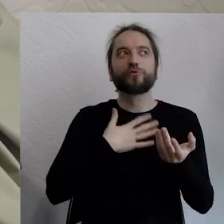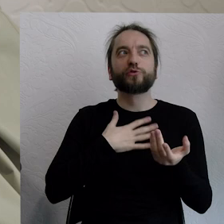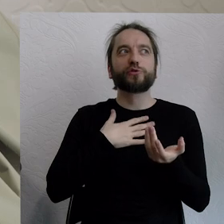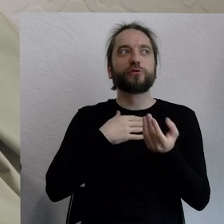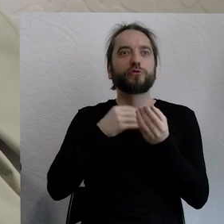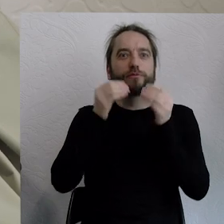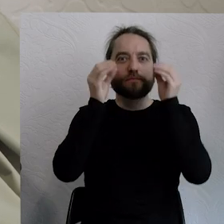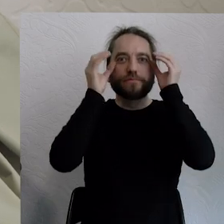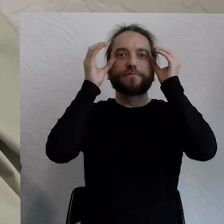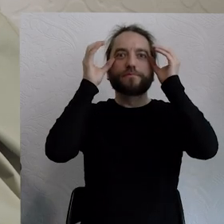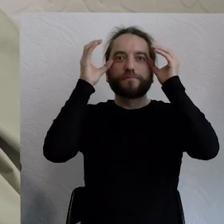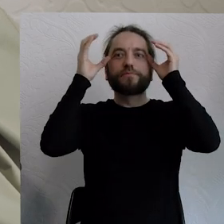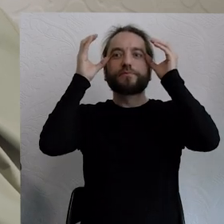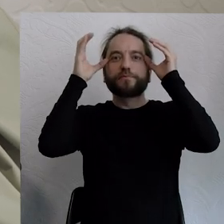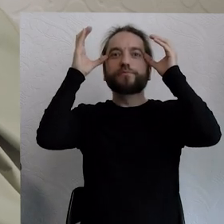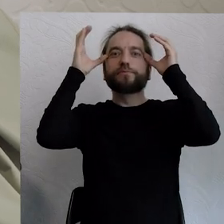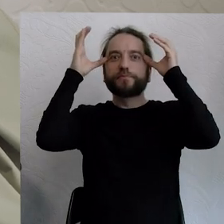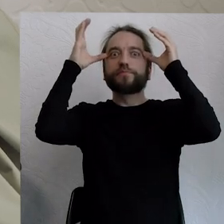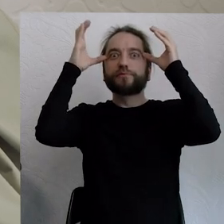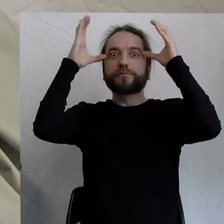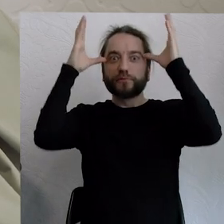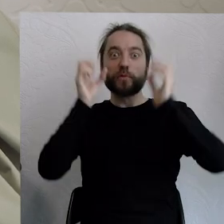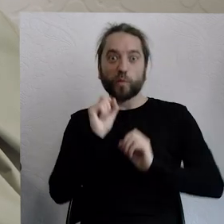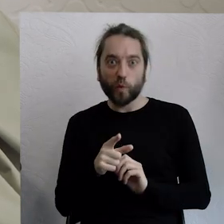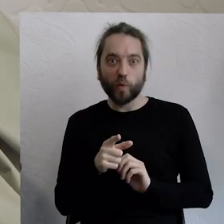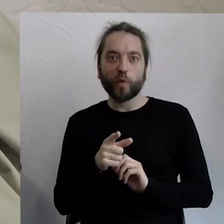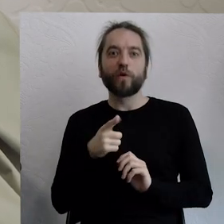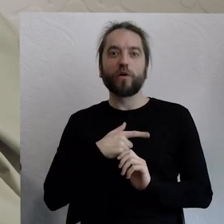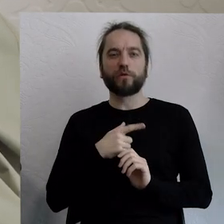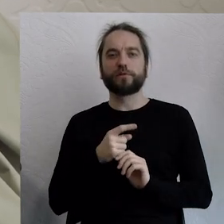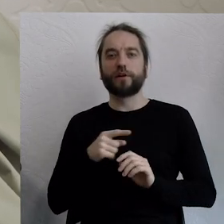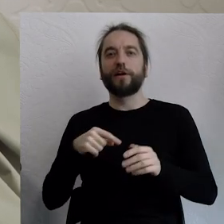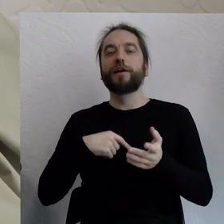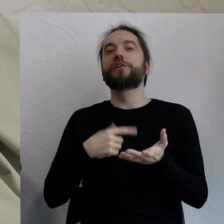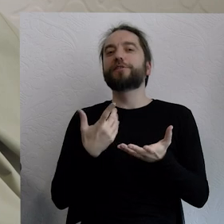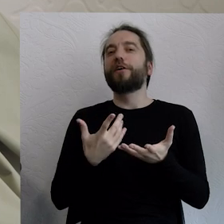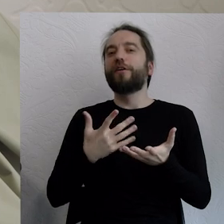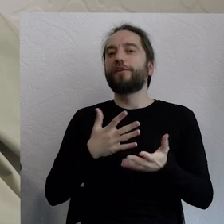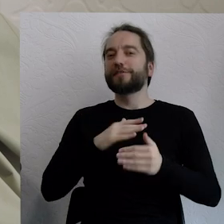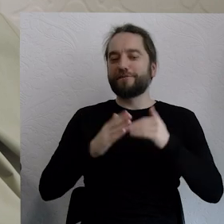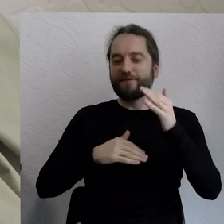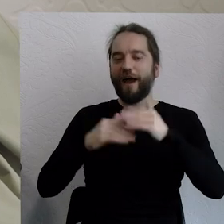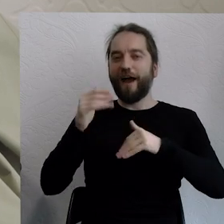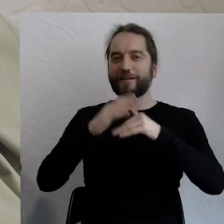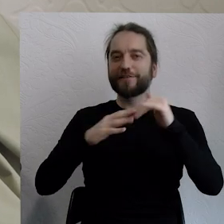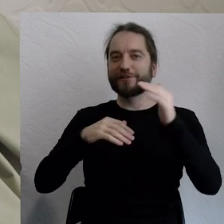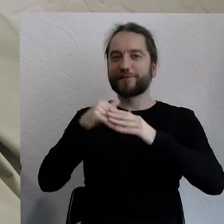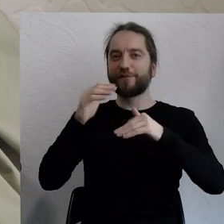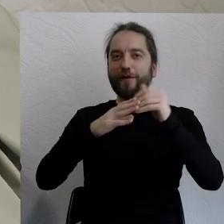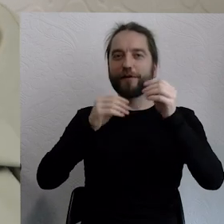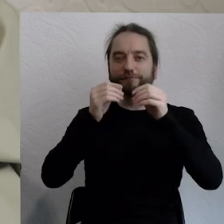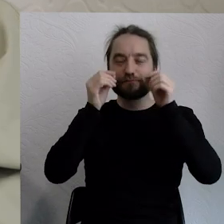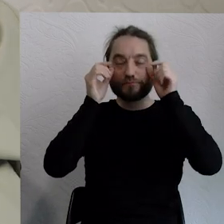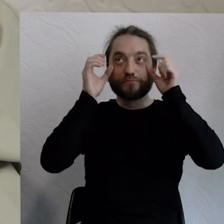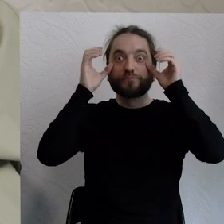pewne warstwy. A te warstwy kreują się wręcz w sposób fizyczny, bo osoby doświadczają tej wiedzy,